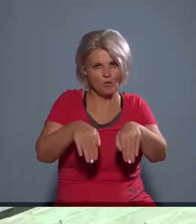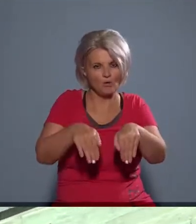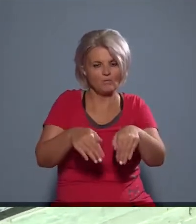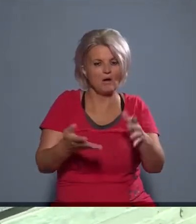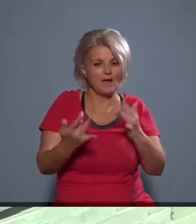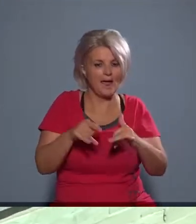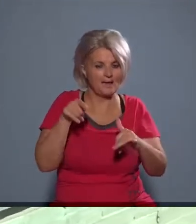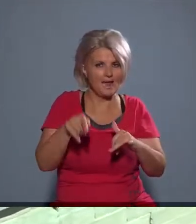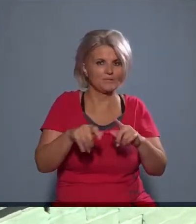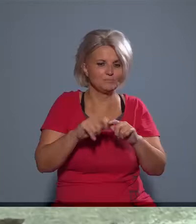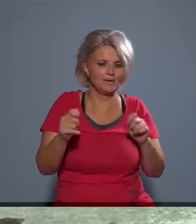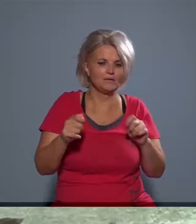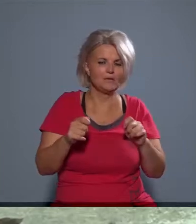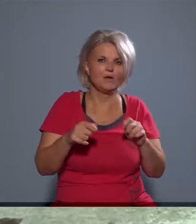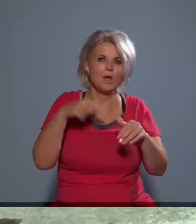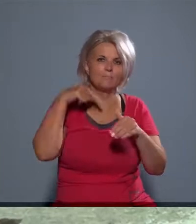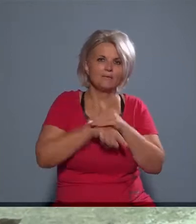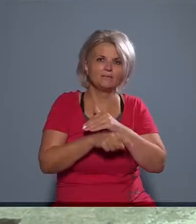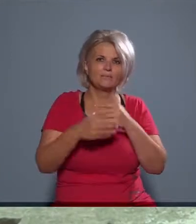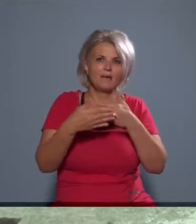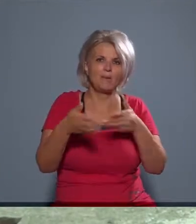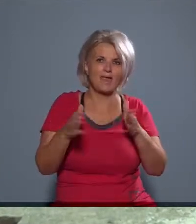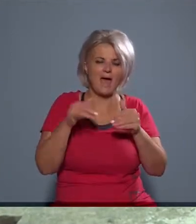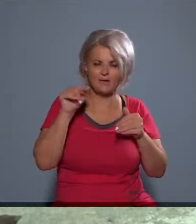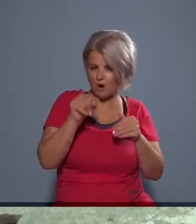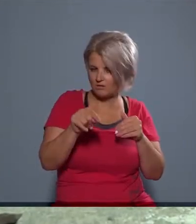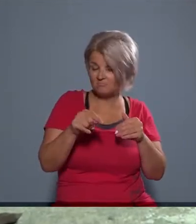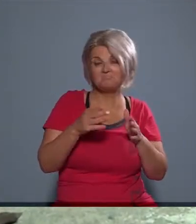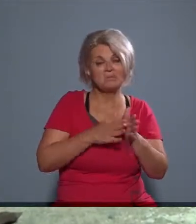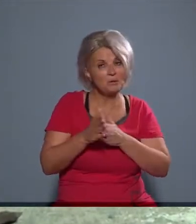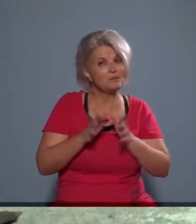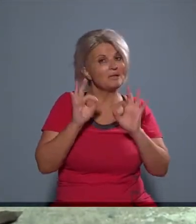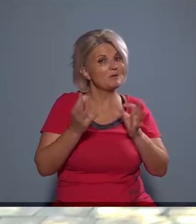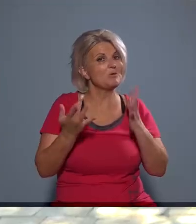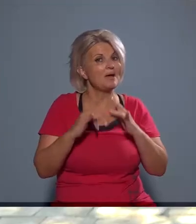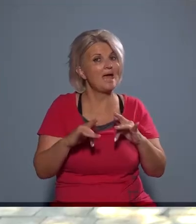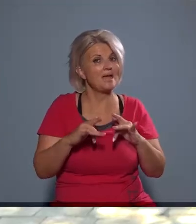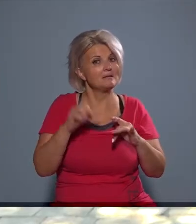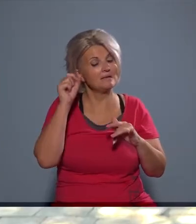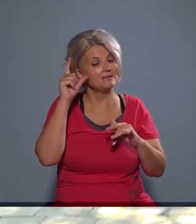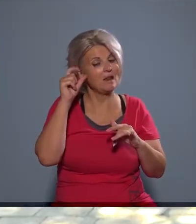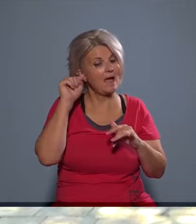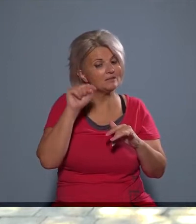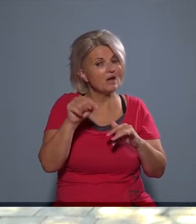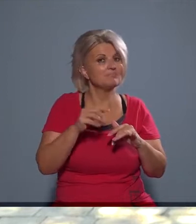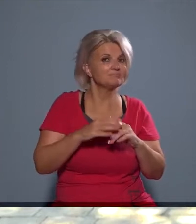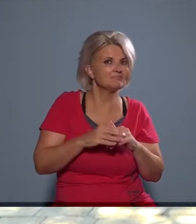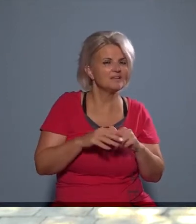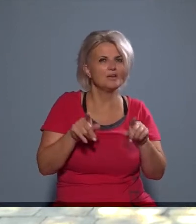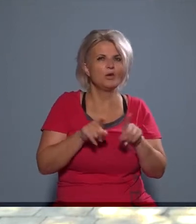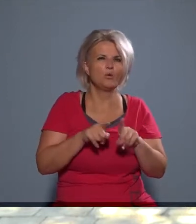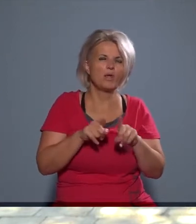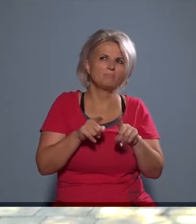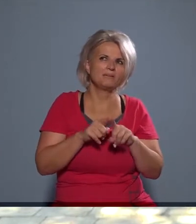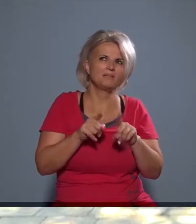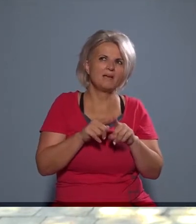helyspecifikus volt, meg a pincek bejáratát is, nagyon örültem, hogy így ilyen tök jó helyre ki lehetett találni, mert így tényleg